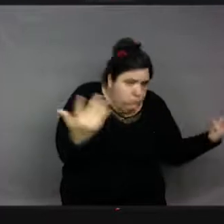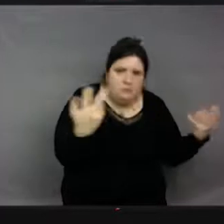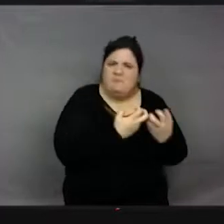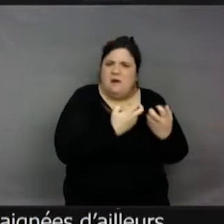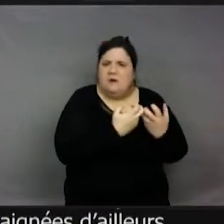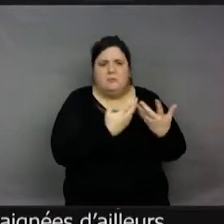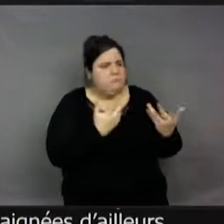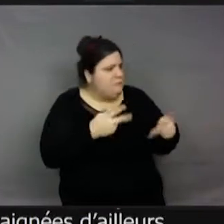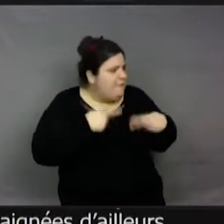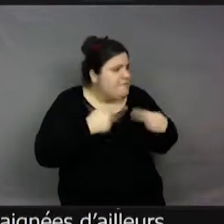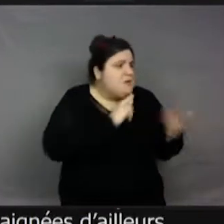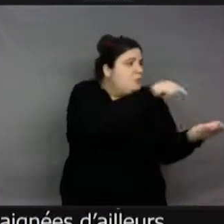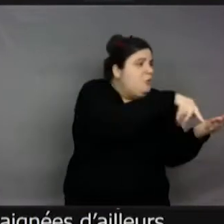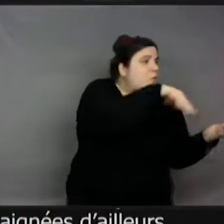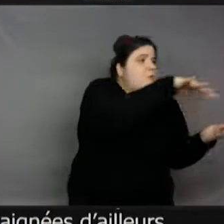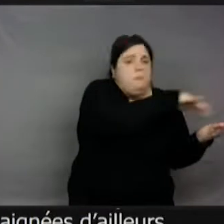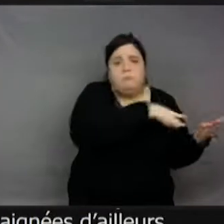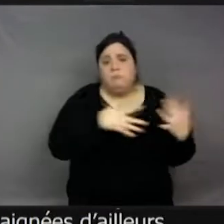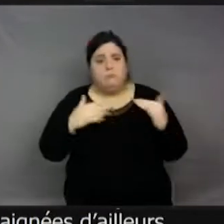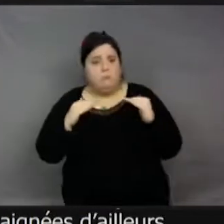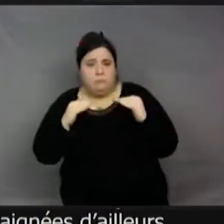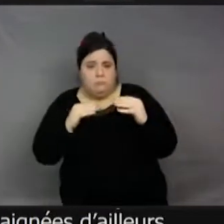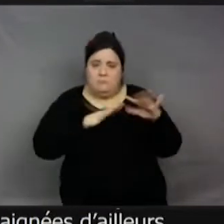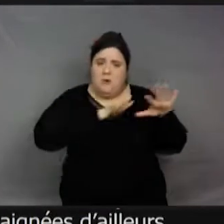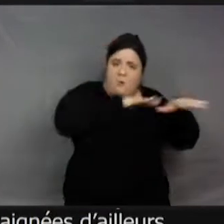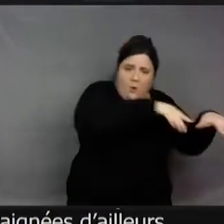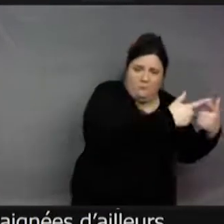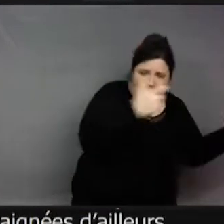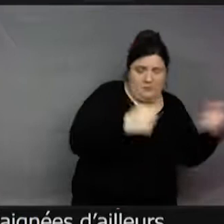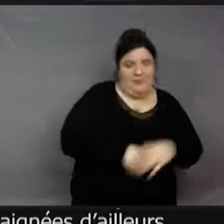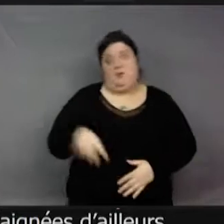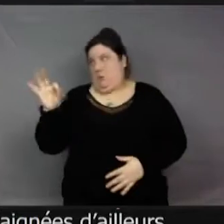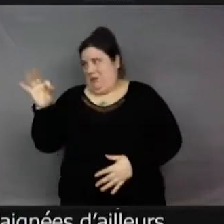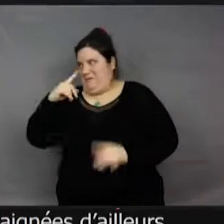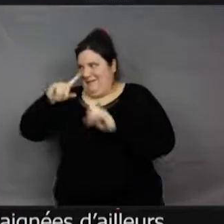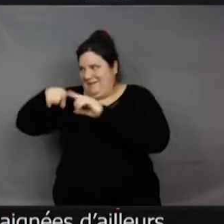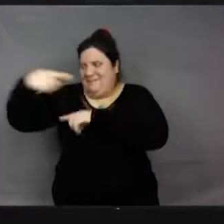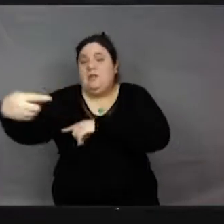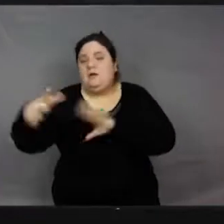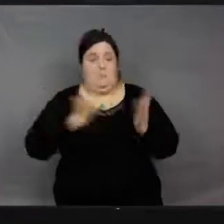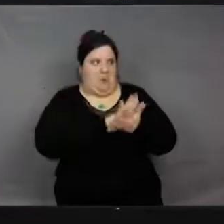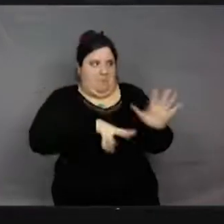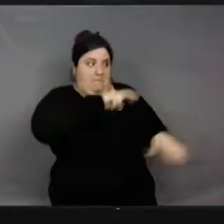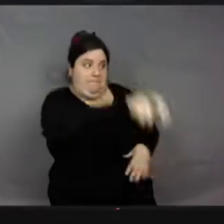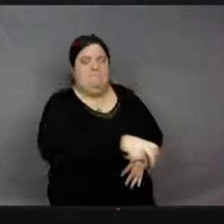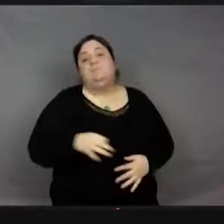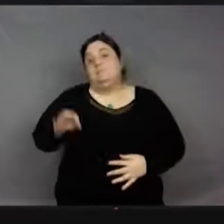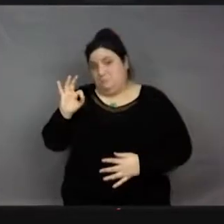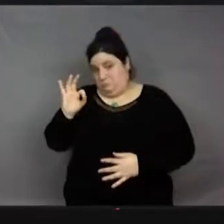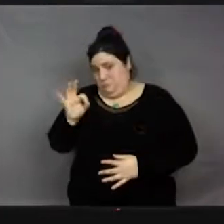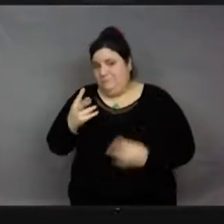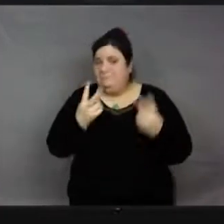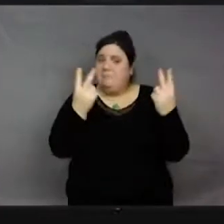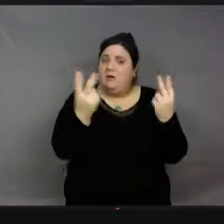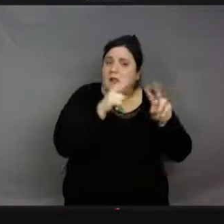avant. Ah, Et je voulais... Mais ça tombe très bien parce que j'ai oublié de dire aussi qu'elle vient dans les jardins sur les fleurs. Ça fait partie. Donc, tous ceux que vais vous montrer